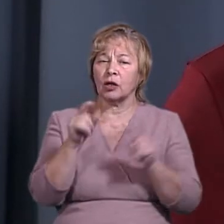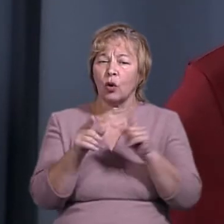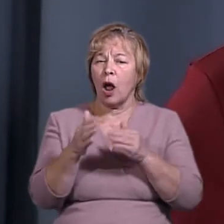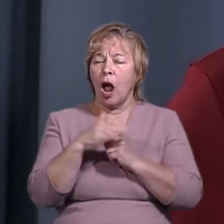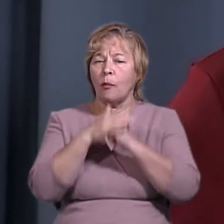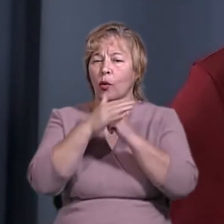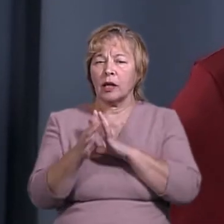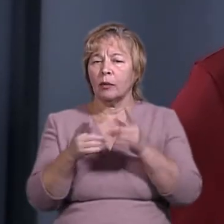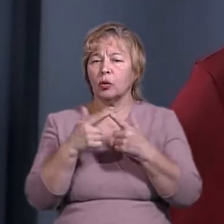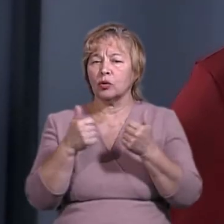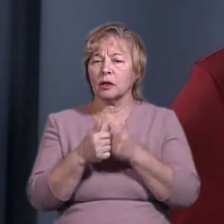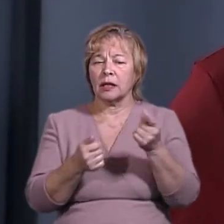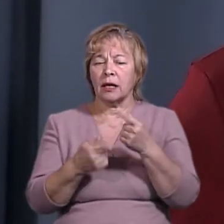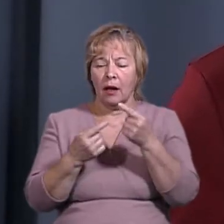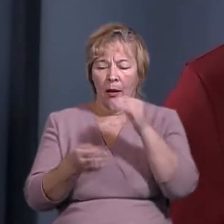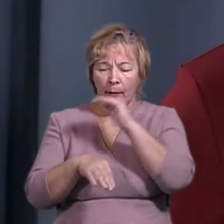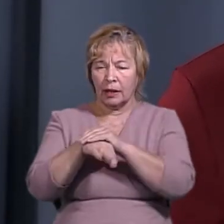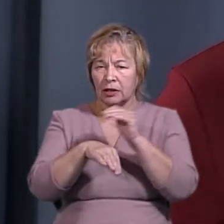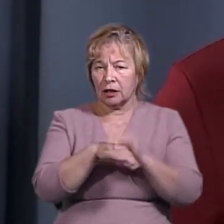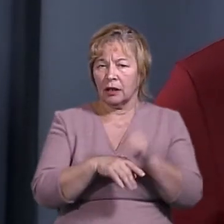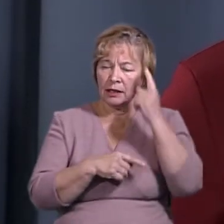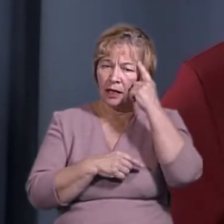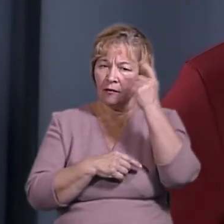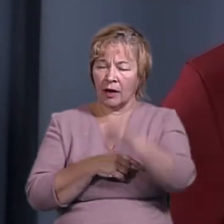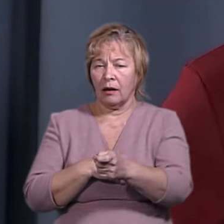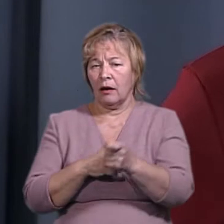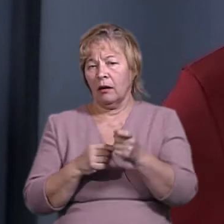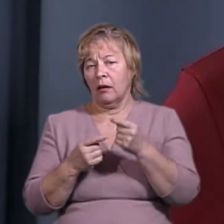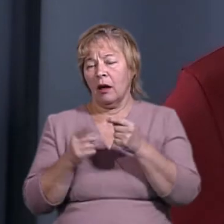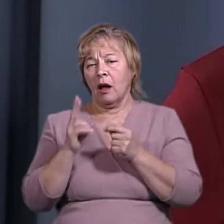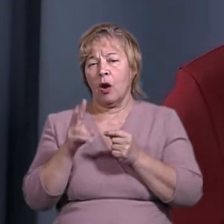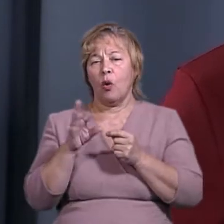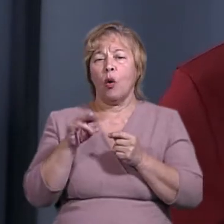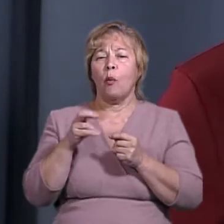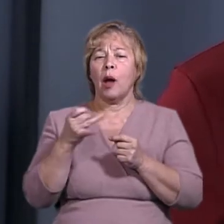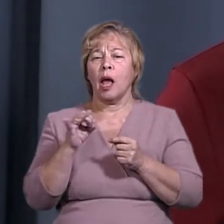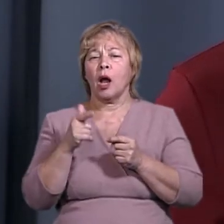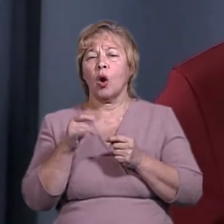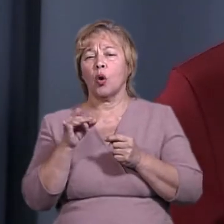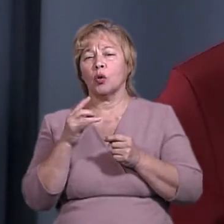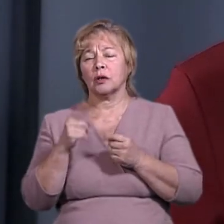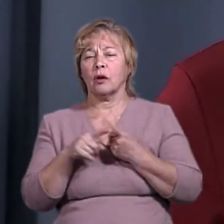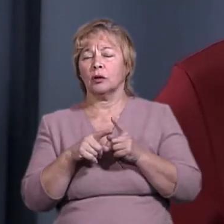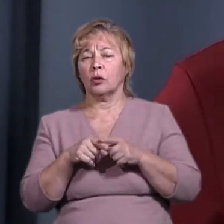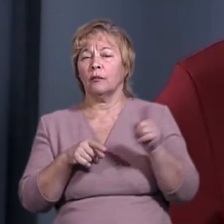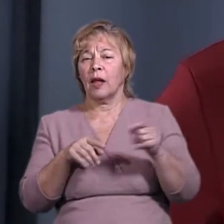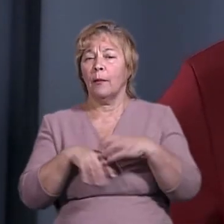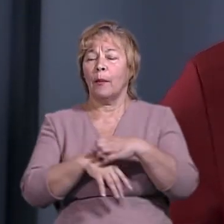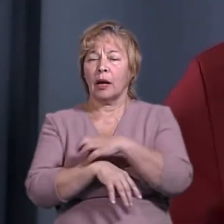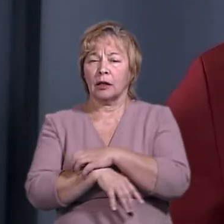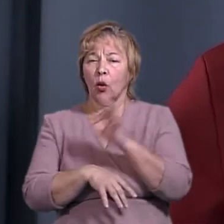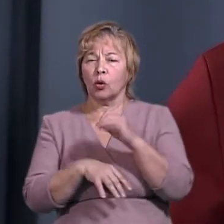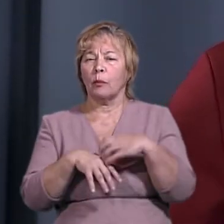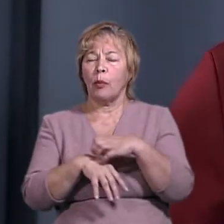було на дільницях, де виявлені розбіжності у підрахунку, заявляла Вікторія Категородська, очільниця міської організації партії